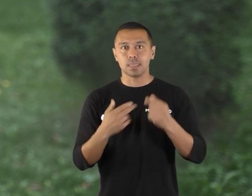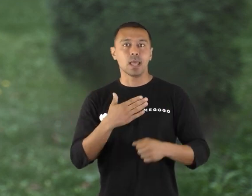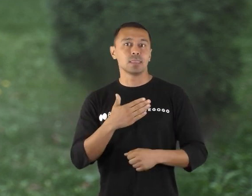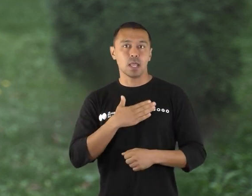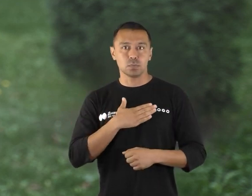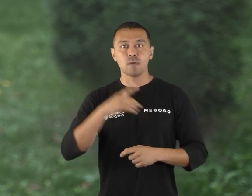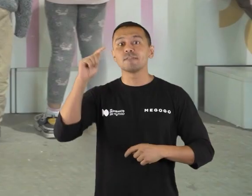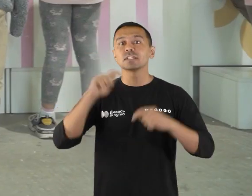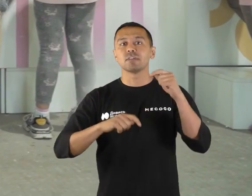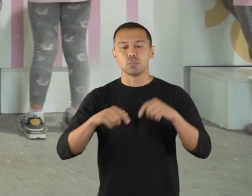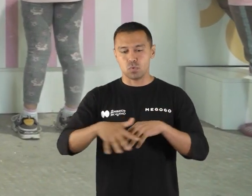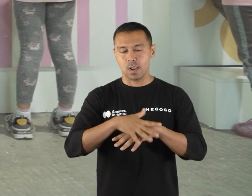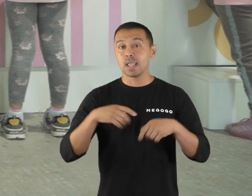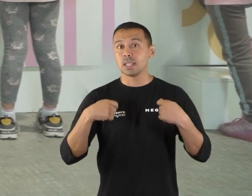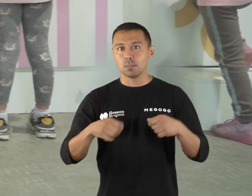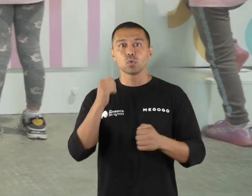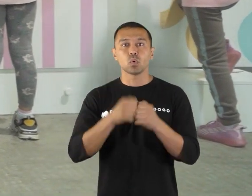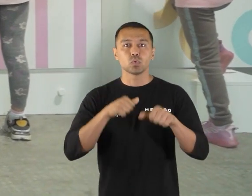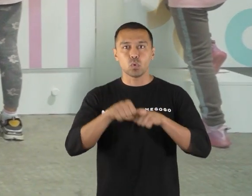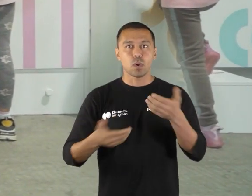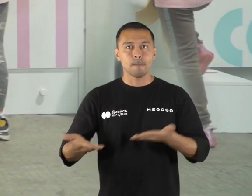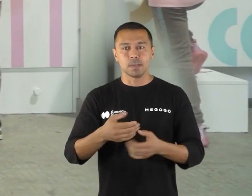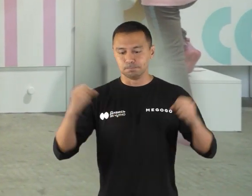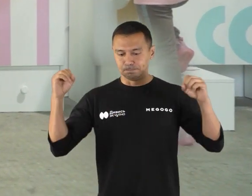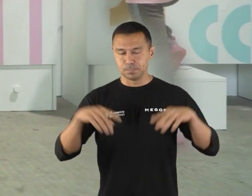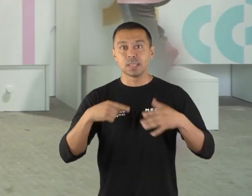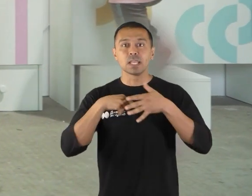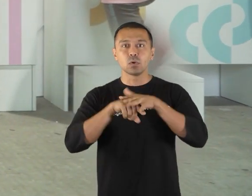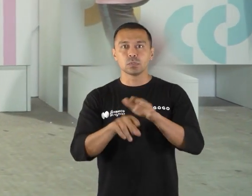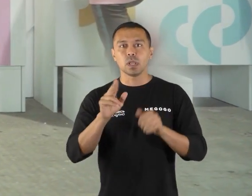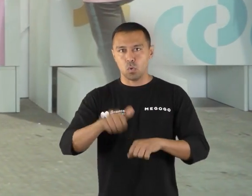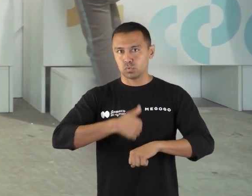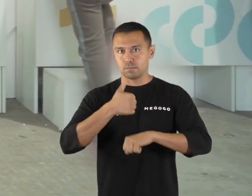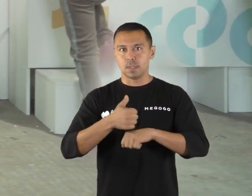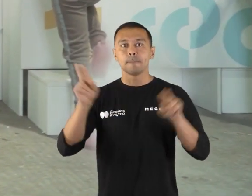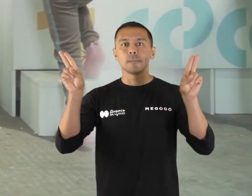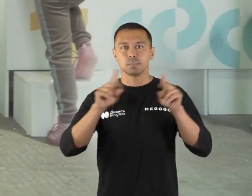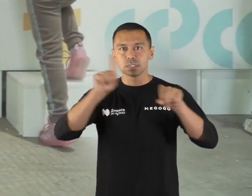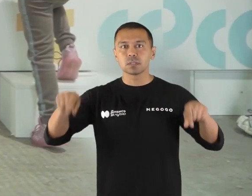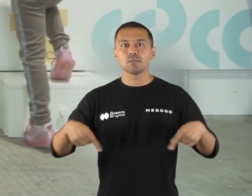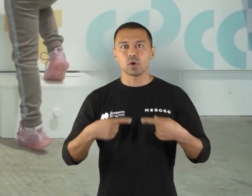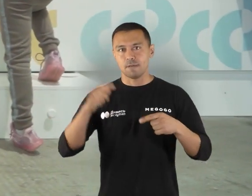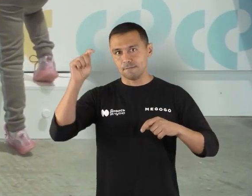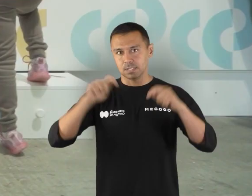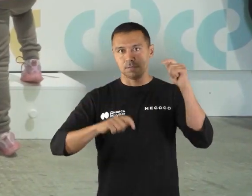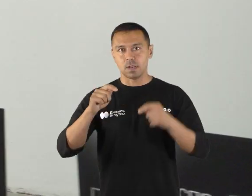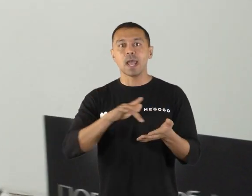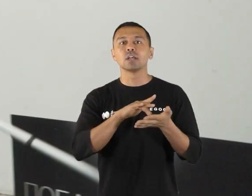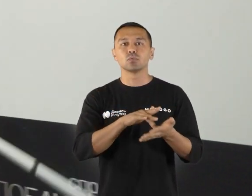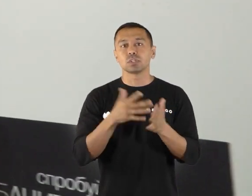на нашому фестивальному ярмарку. Щороку ми спираємося на інклюзію як основний принцип створення фестивалю.